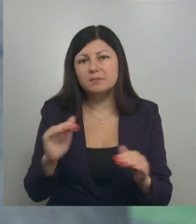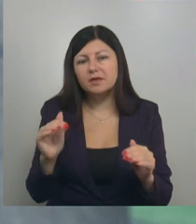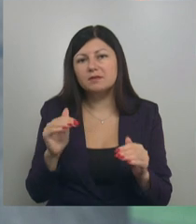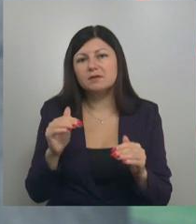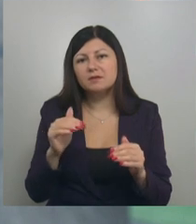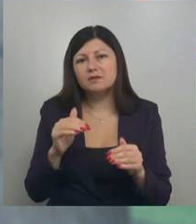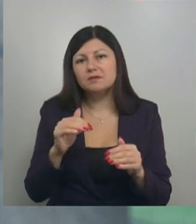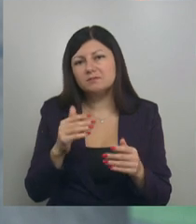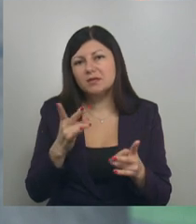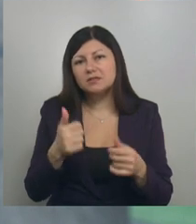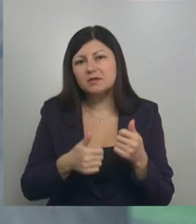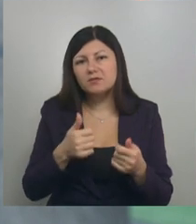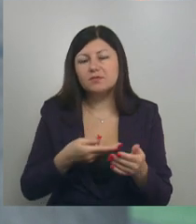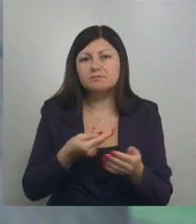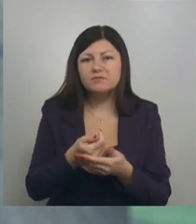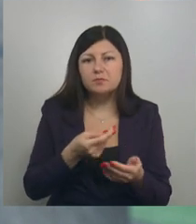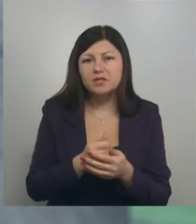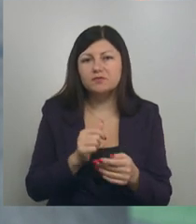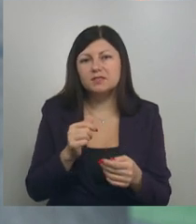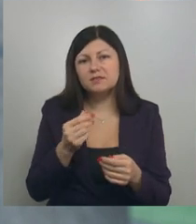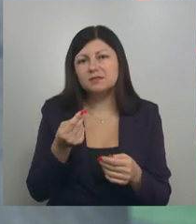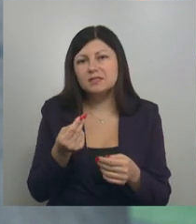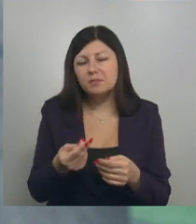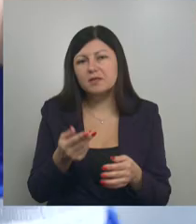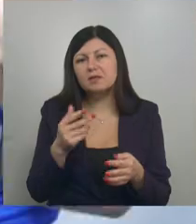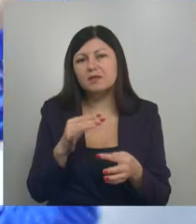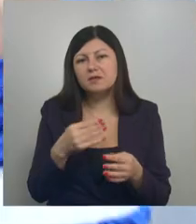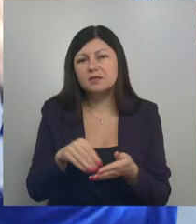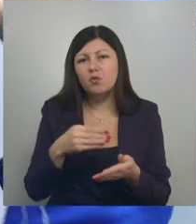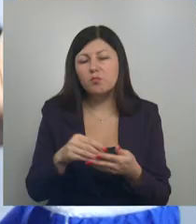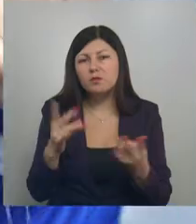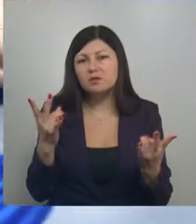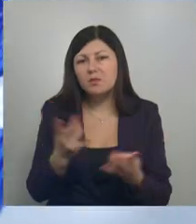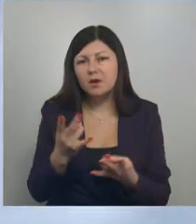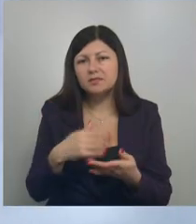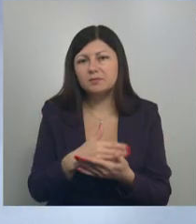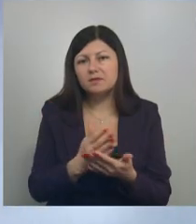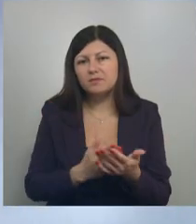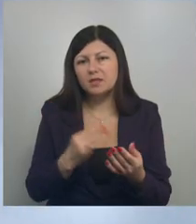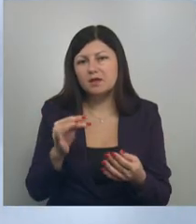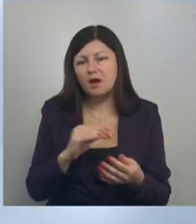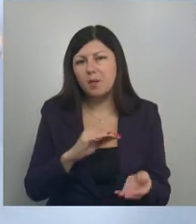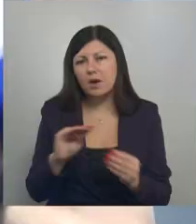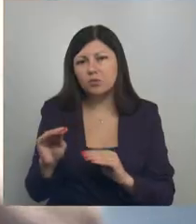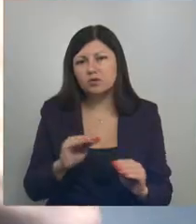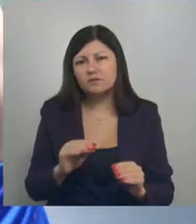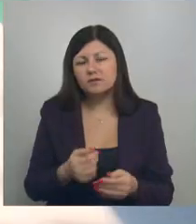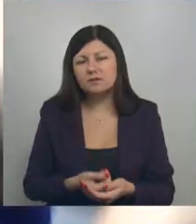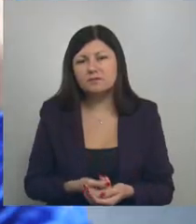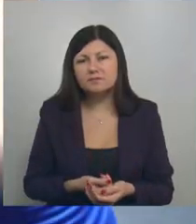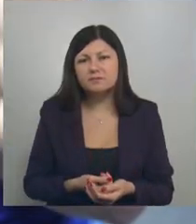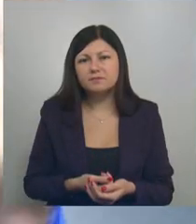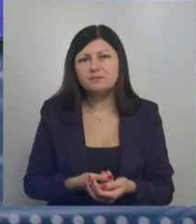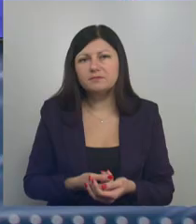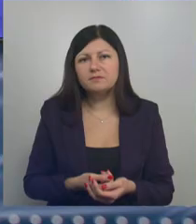сборы, выплачивать стипендии и закупать необходимые инвентарии оборудования. Кирилл Мусаев, Вадим Кулинич. Такой день на Мире